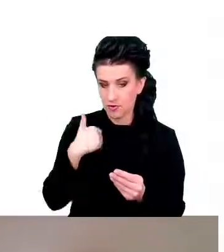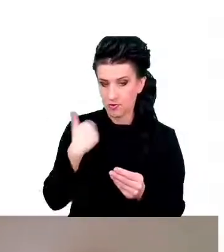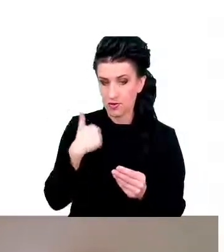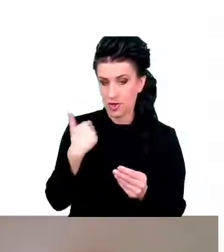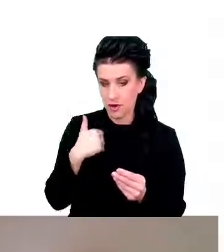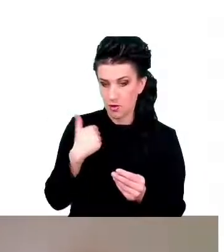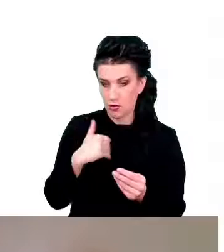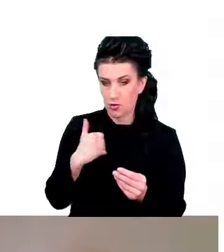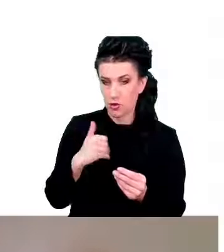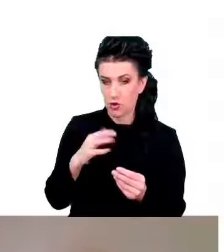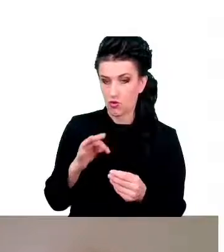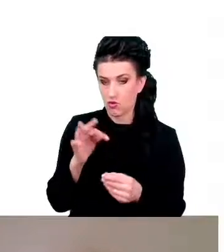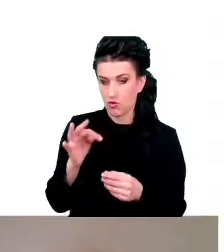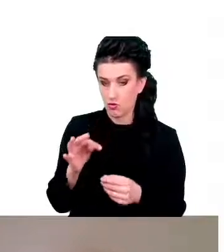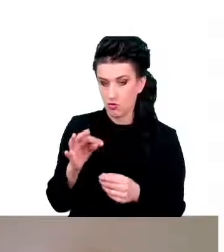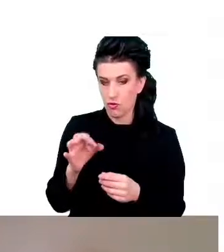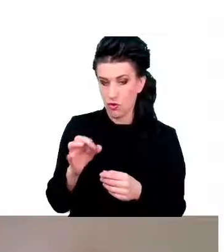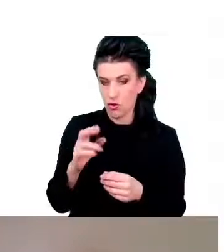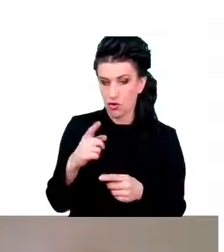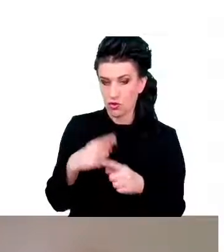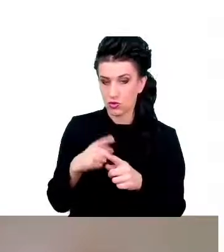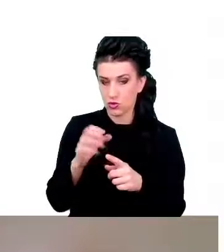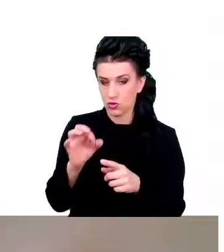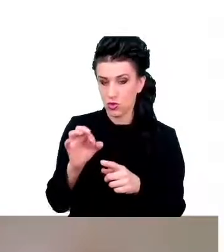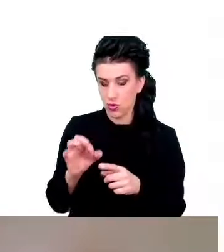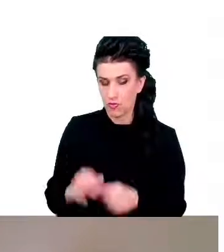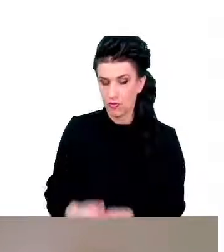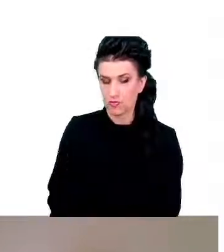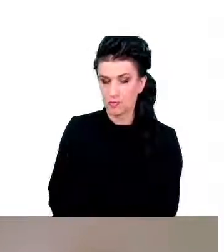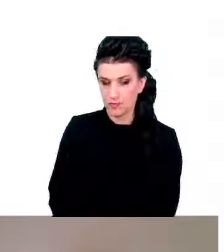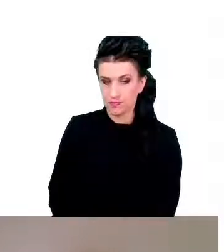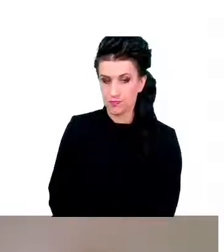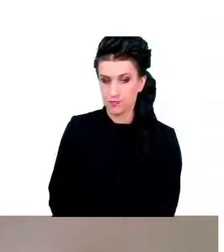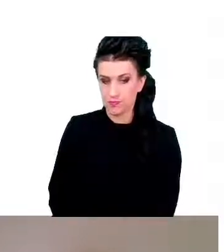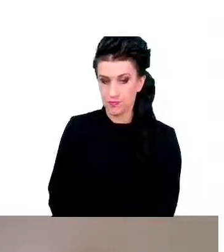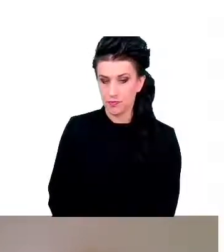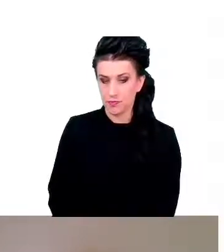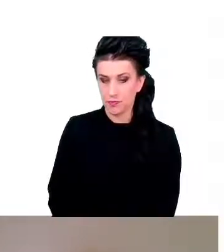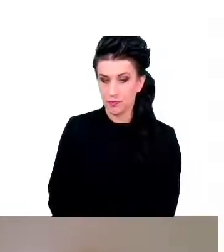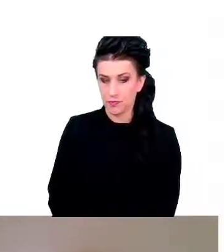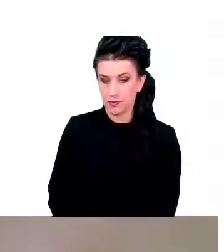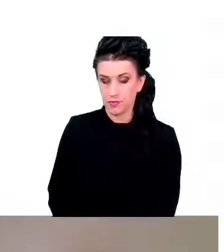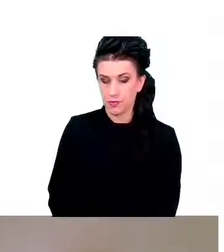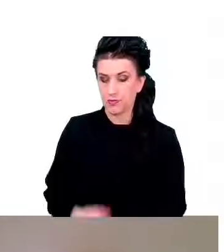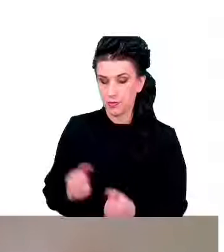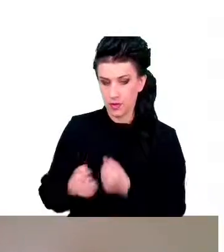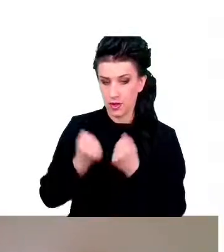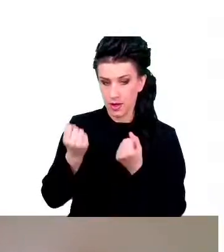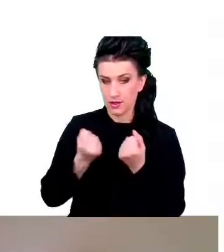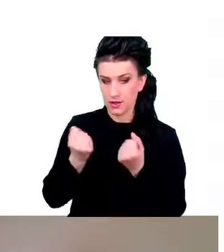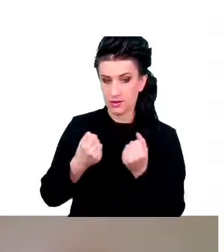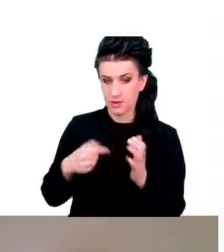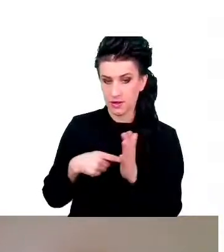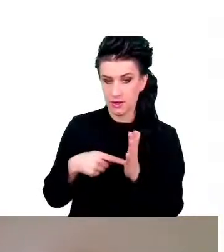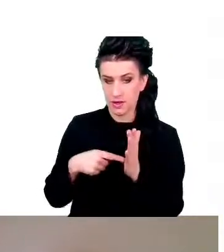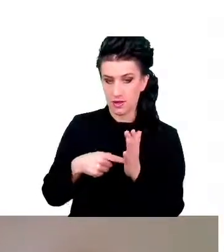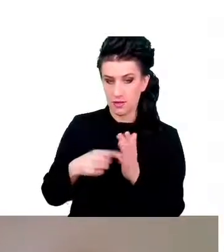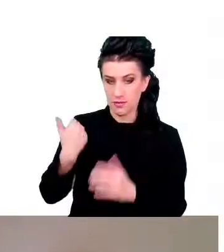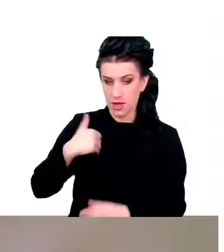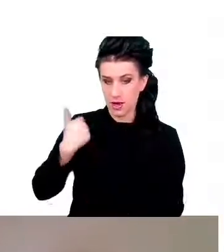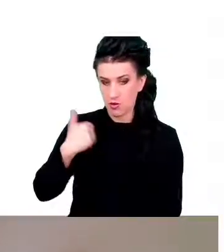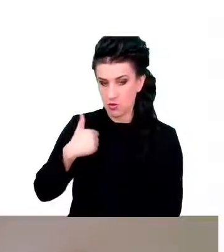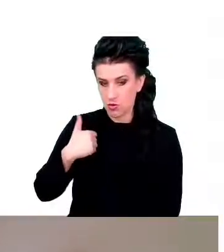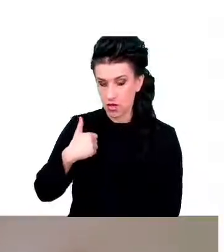z kolei reguluje, czy jego aktywacja sprawia, że sprawniej jest